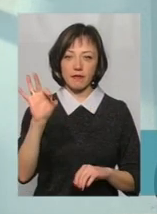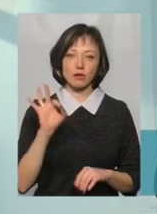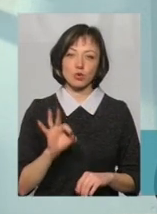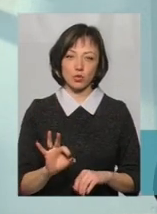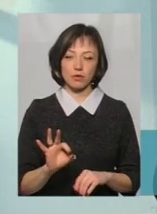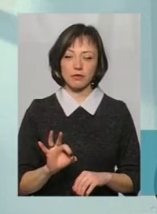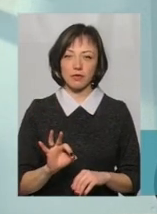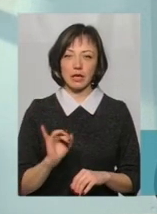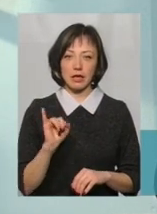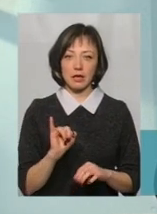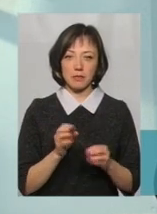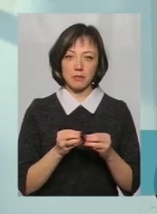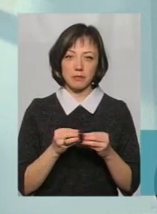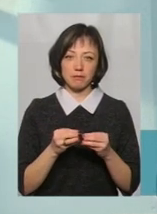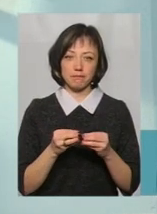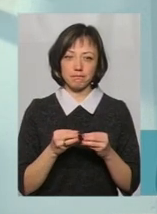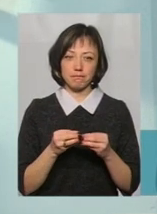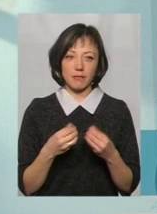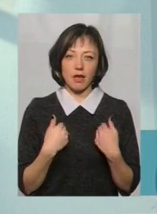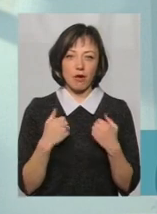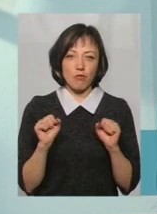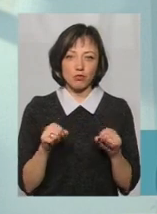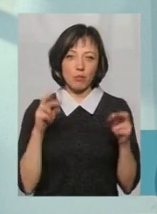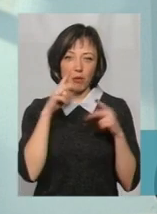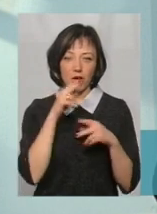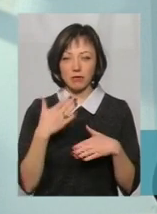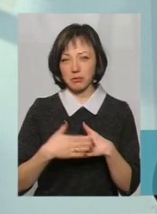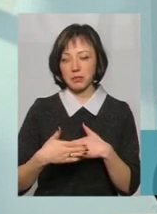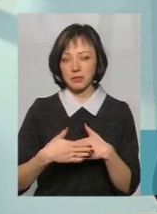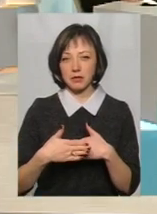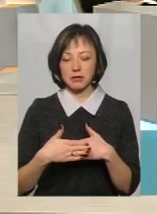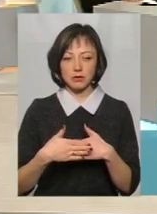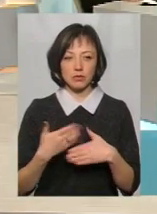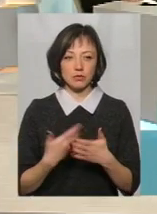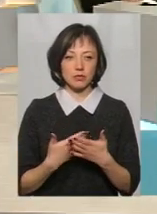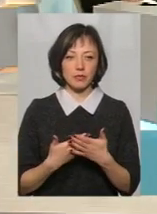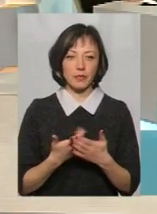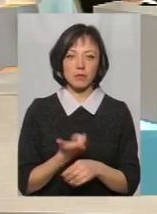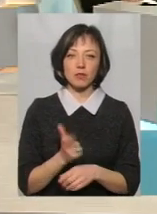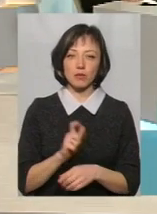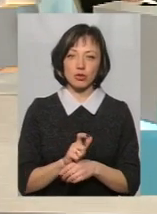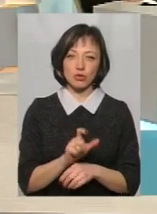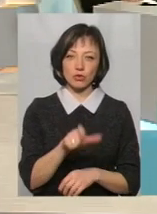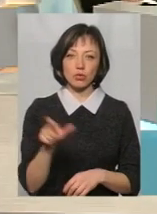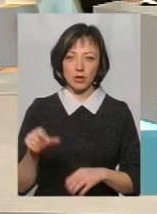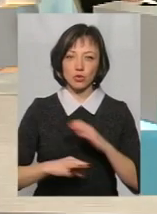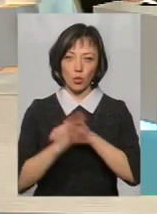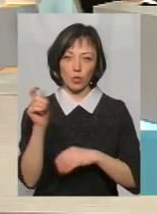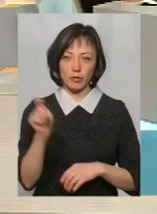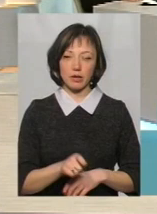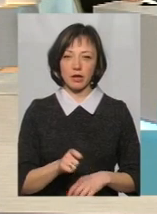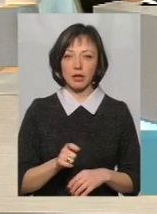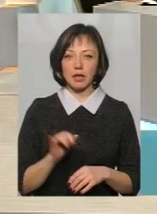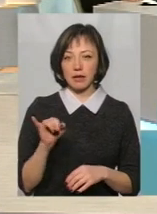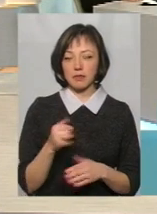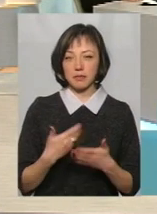отак. Я можу помилятися, але десь, ну, все ж таки, більшість з Сходу України, ну,